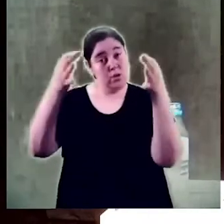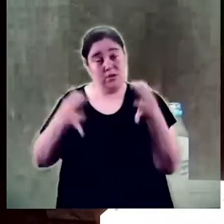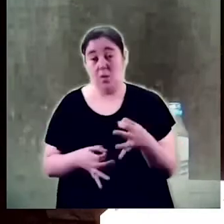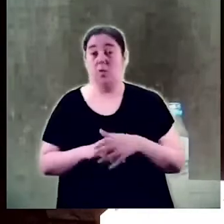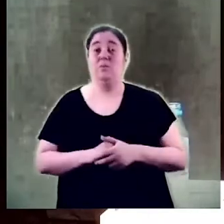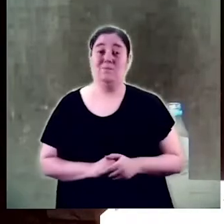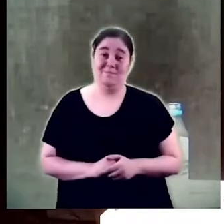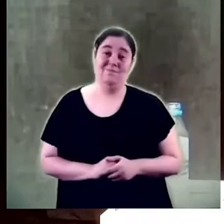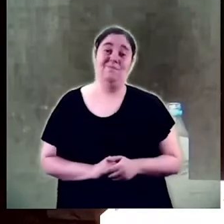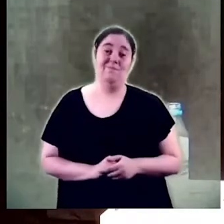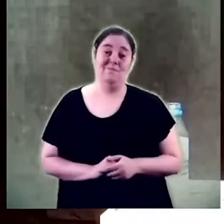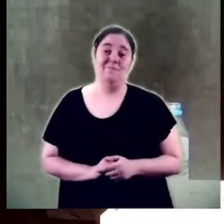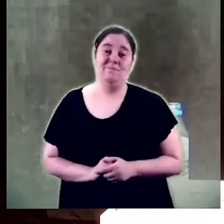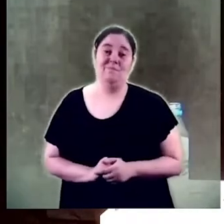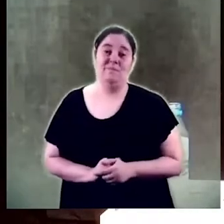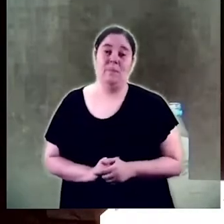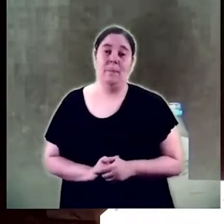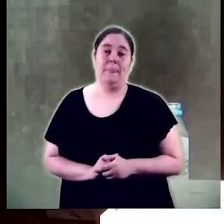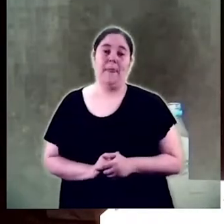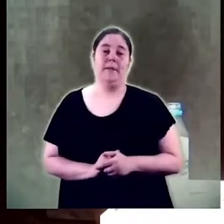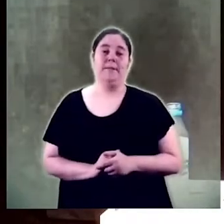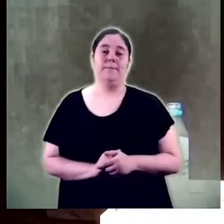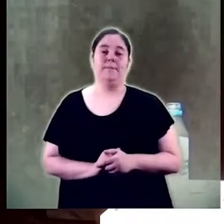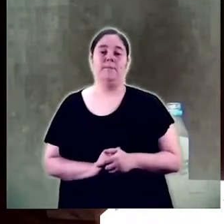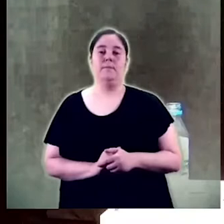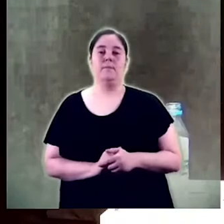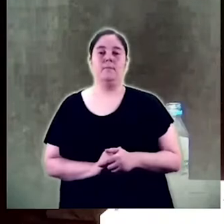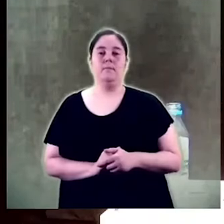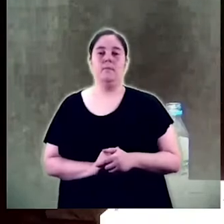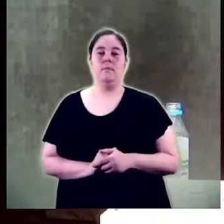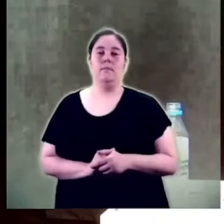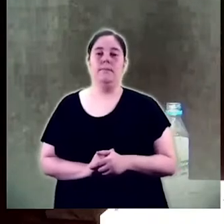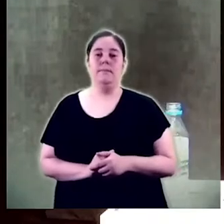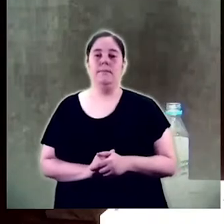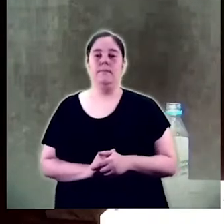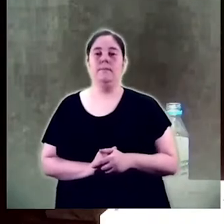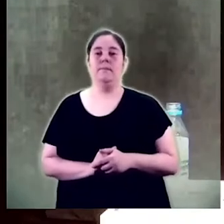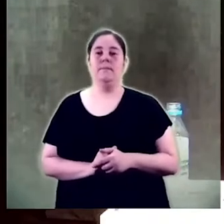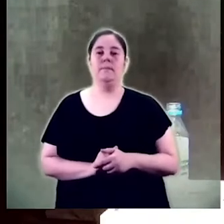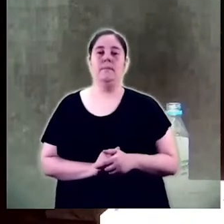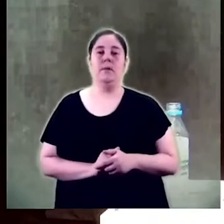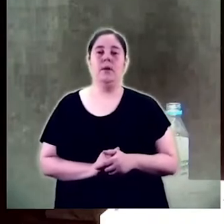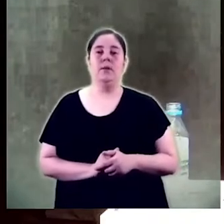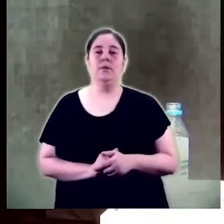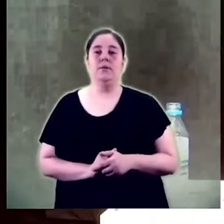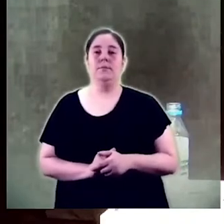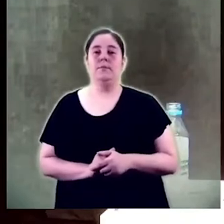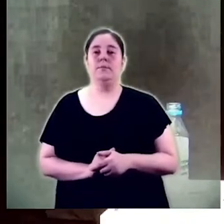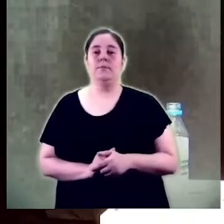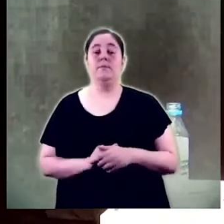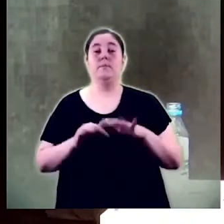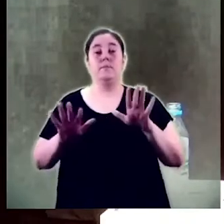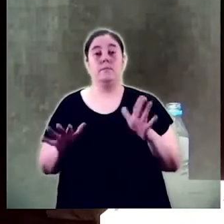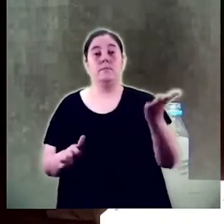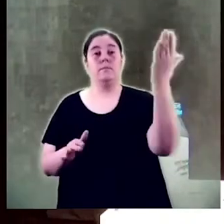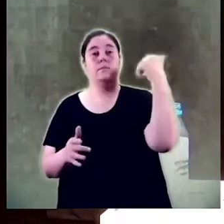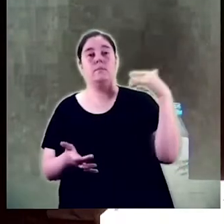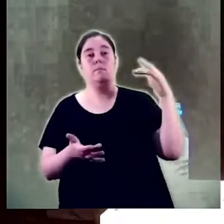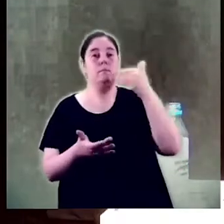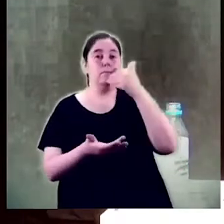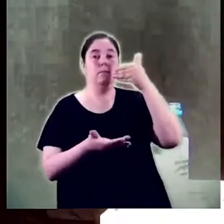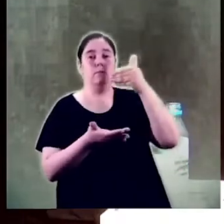però és que a l'hem demanada i ha sortit tal com ens van